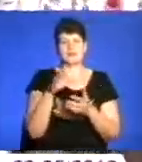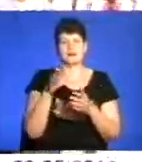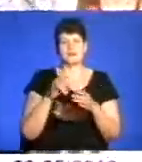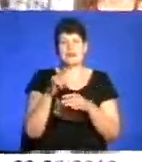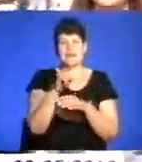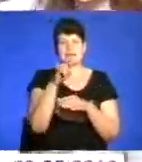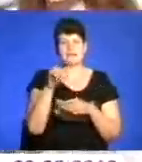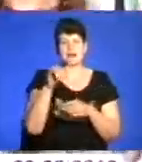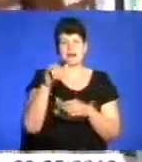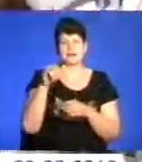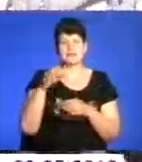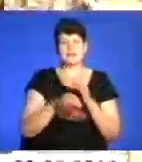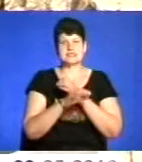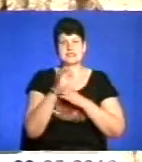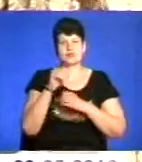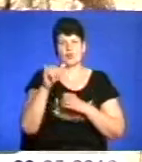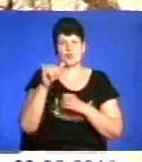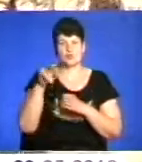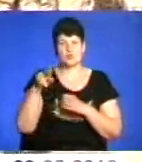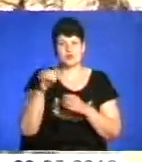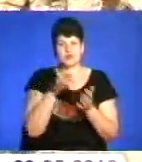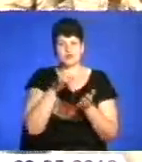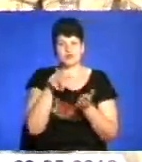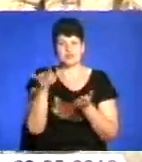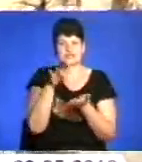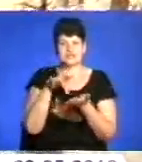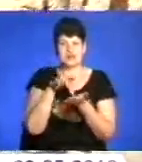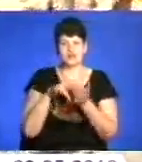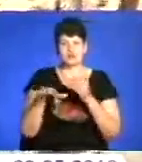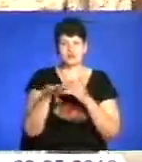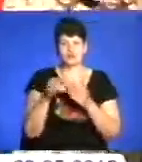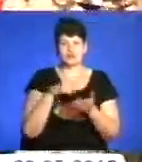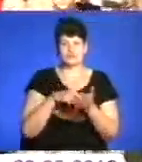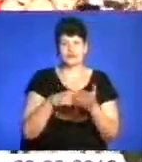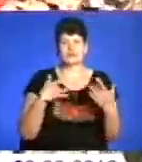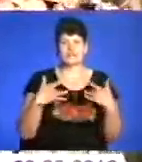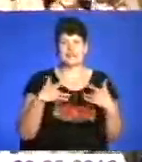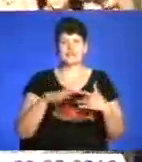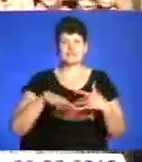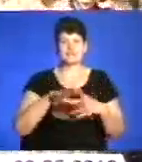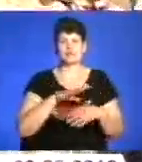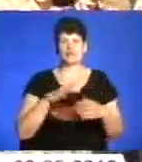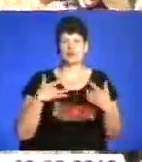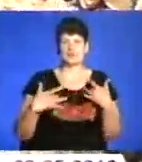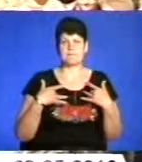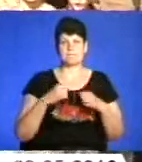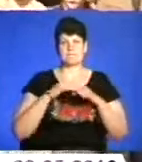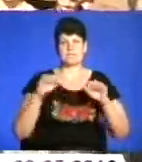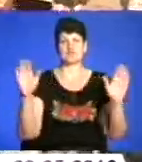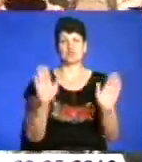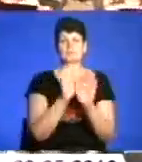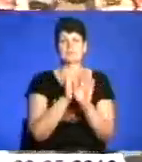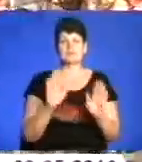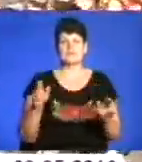далі проспектом Бандери і Руською пройшов до центральної площі міста. На театральному Майдані відбувся концерт патріотичної пісні.